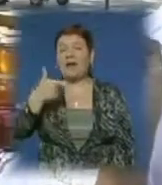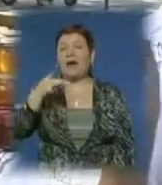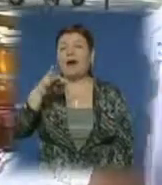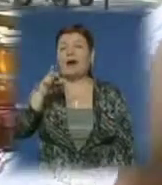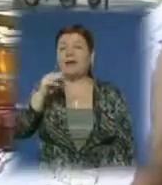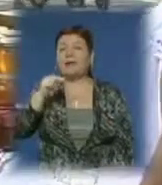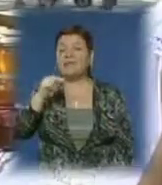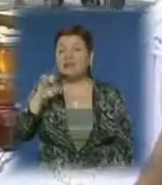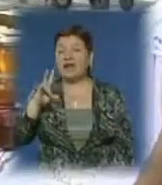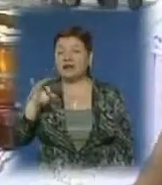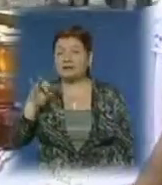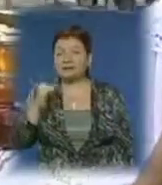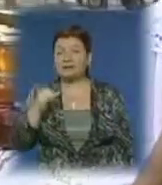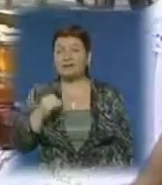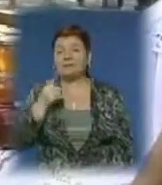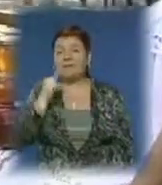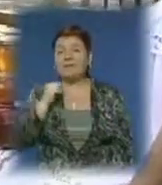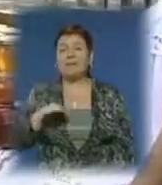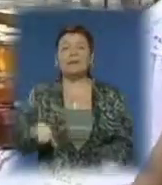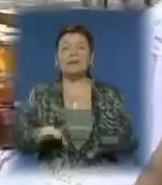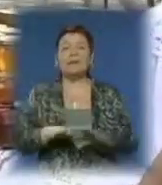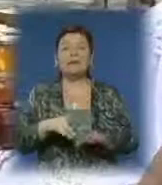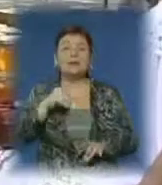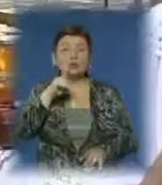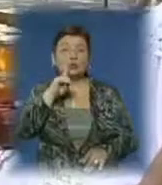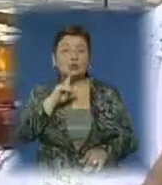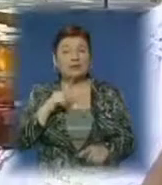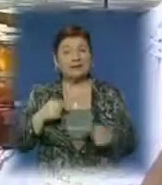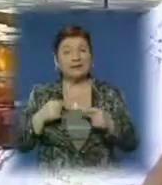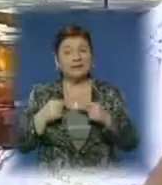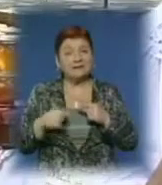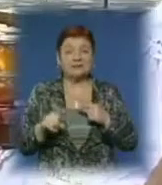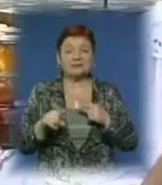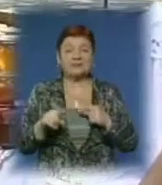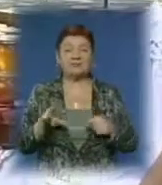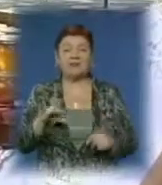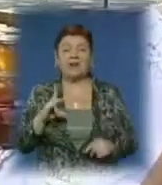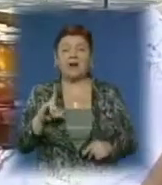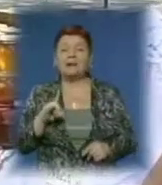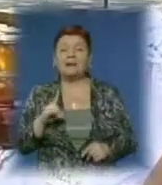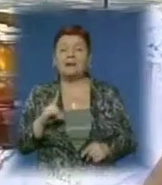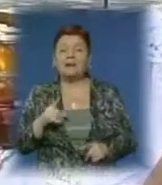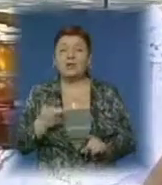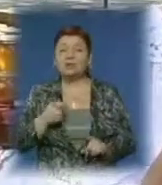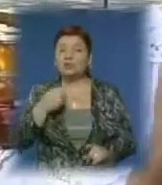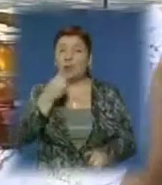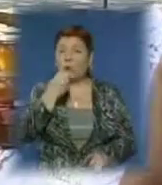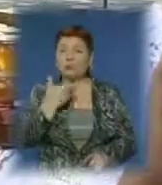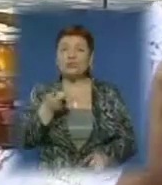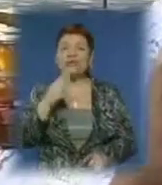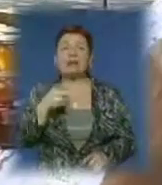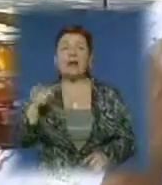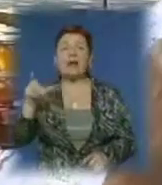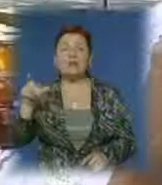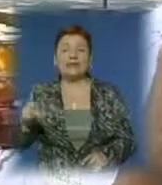хотілося. Ну, на мій погляд, він не такий солодкий, як ті інші, ті дуже солодкі. А він і дуже хороший для людей